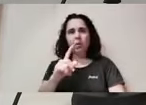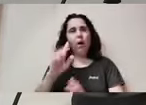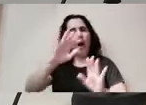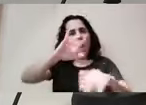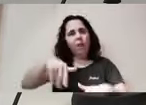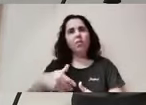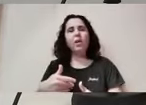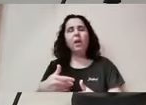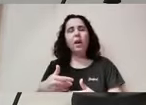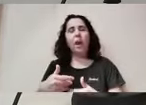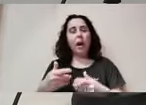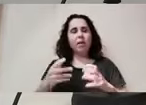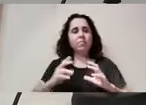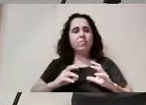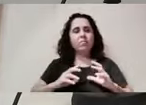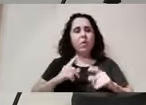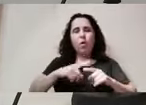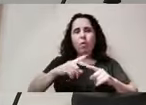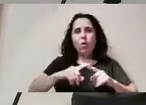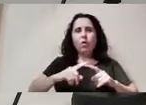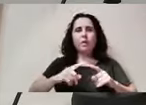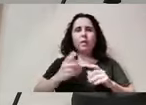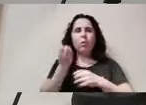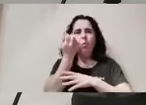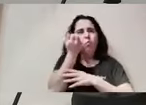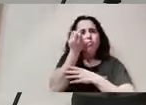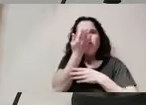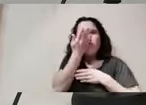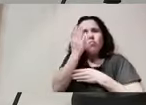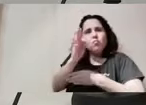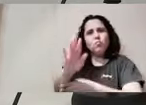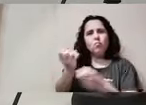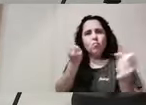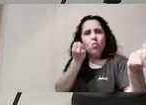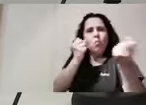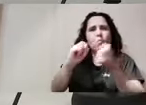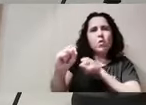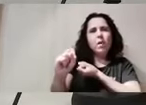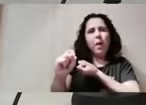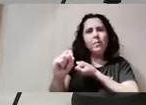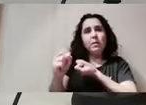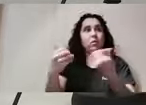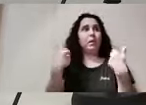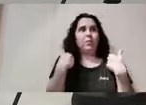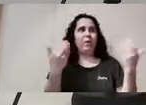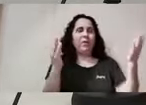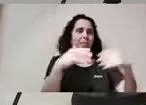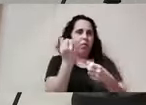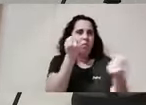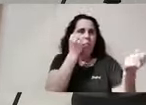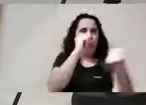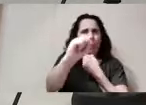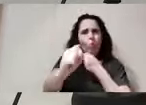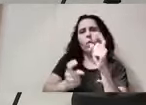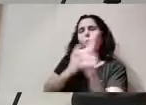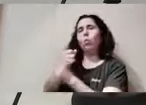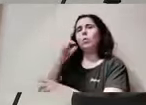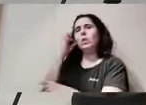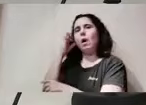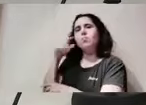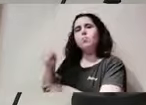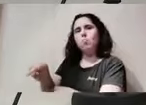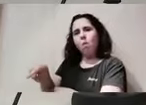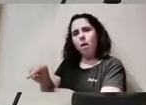carreguen estes comportaments irresponsables en les seues